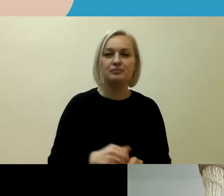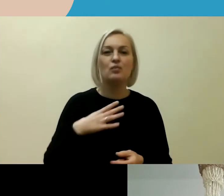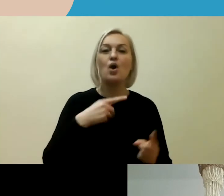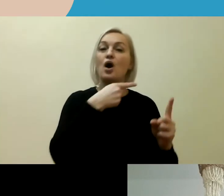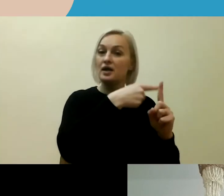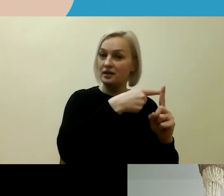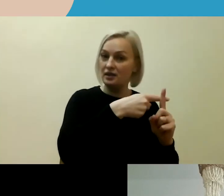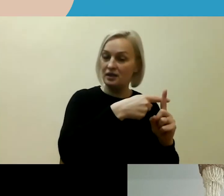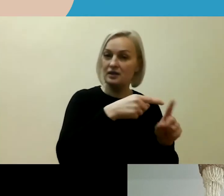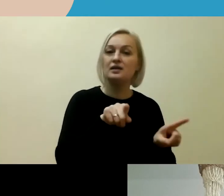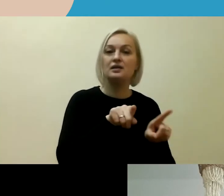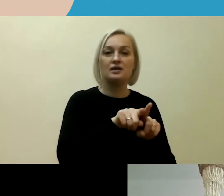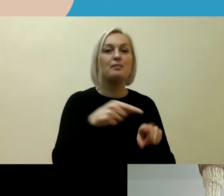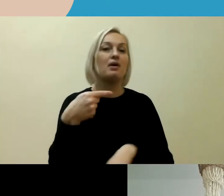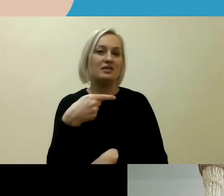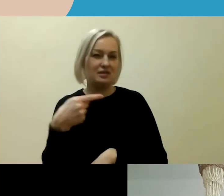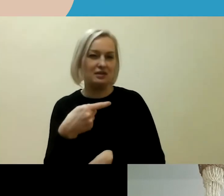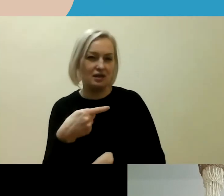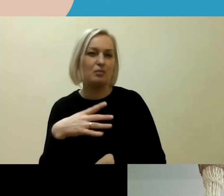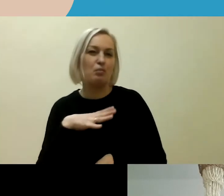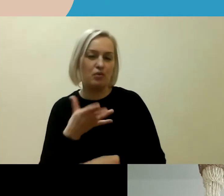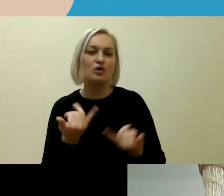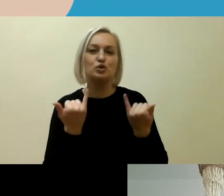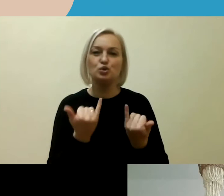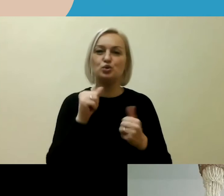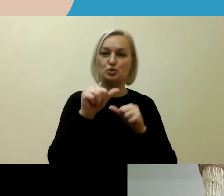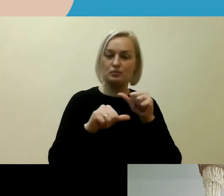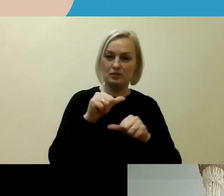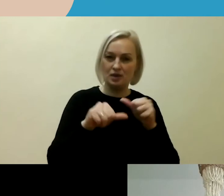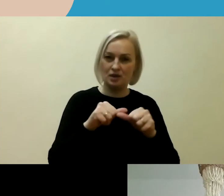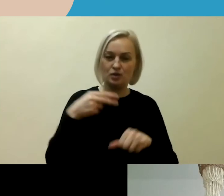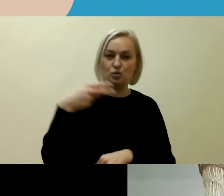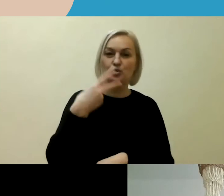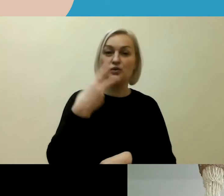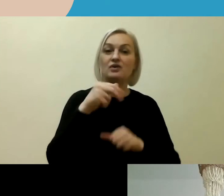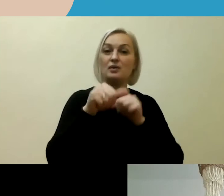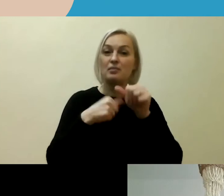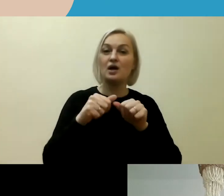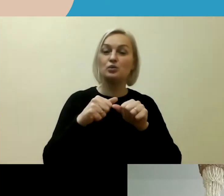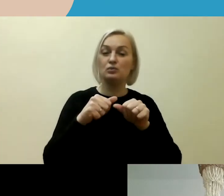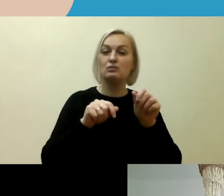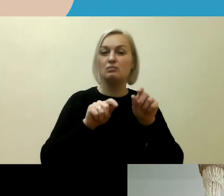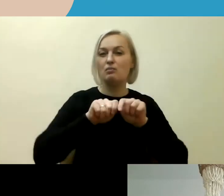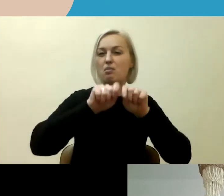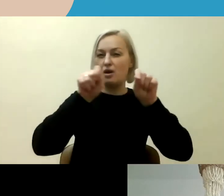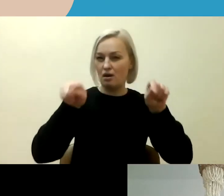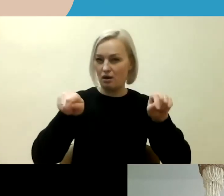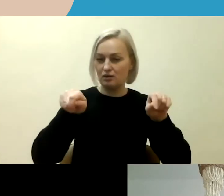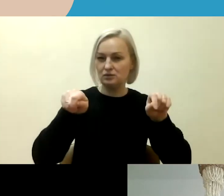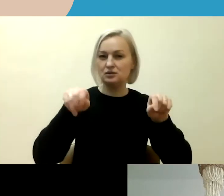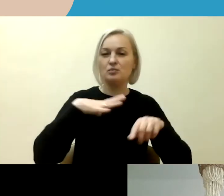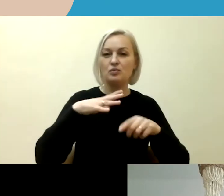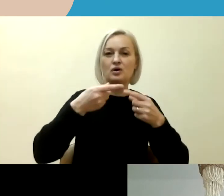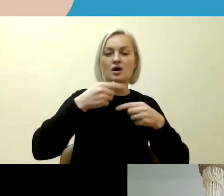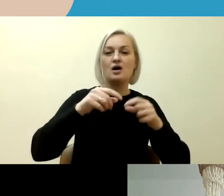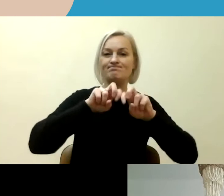kartu ir dienėtinai neigiama, tai yra šių metų, 20 metų pradžioje, vyko apskritas talo